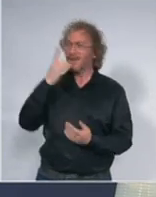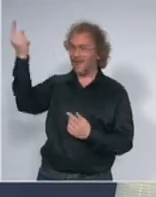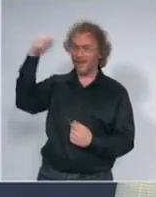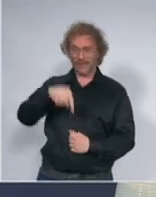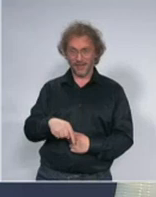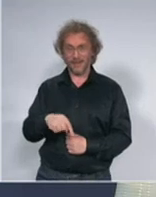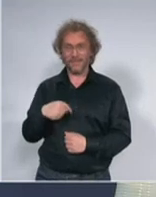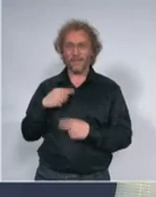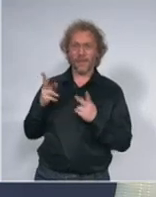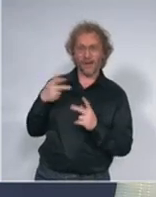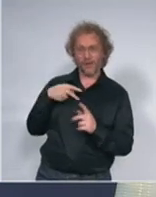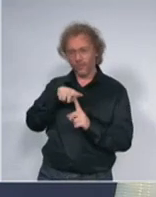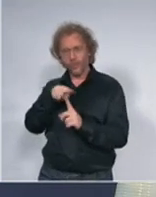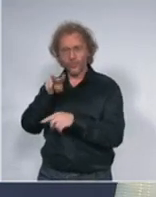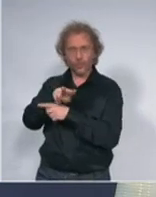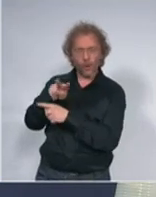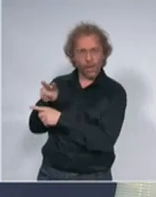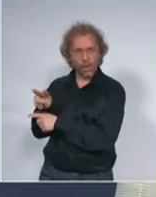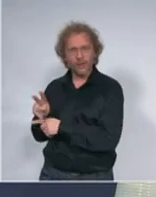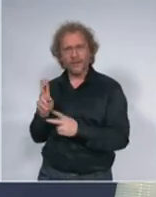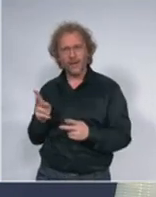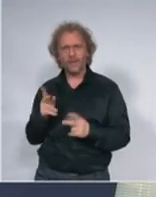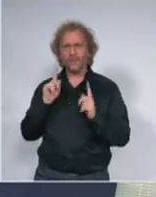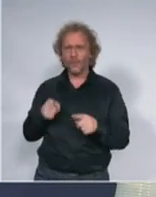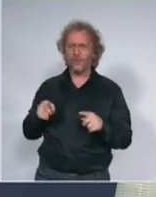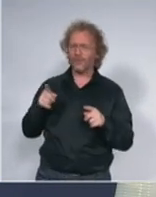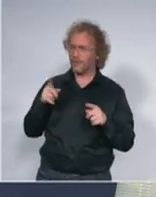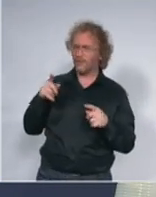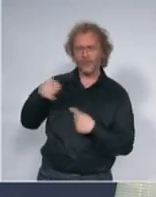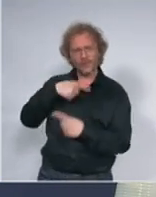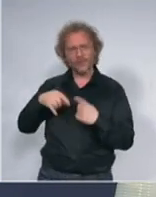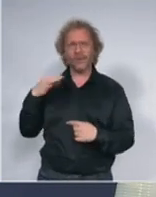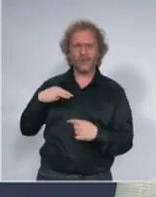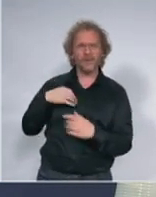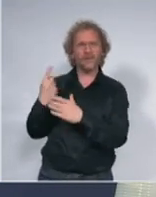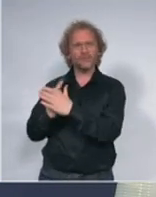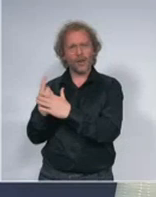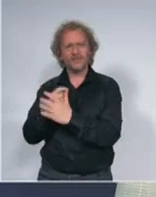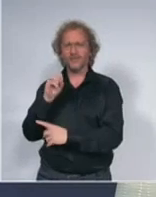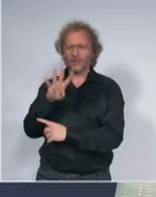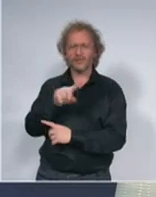a moraju da budu u obaveznom karantinu, odnosno obaveznoj samoj izolaciji između 14 i 28 dana.